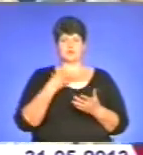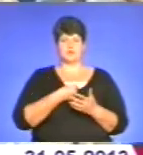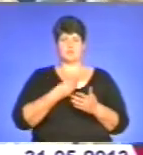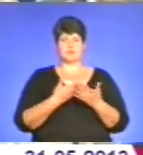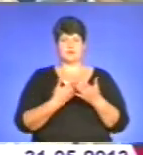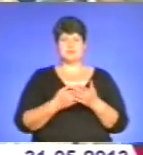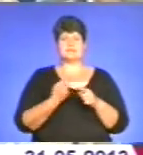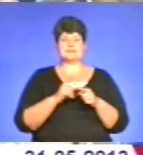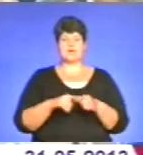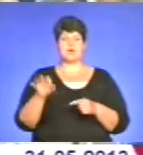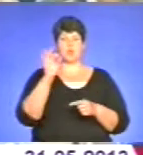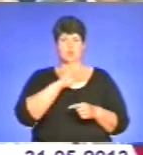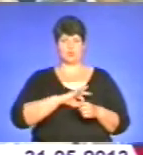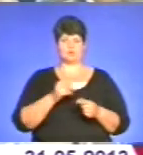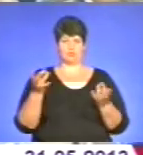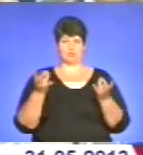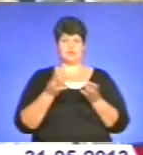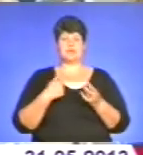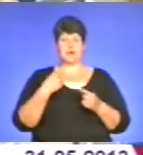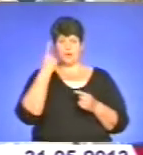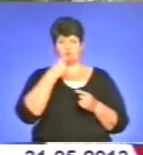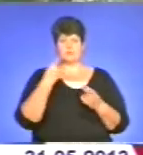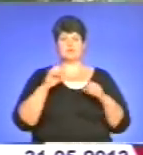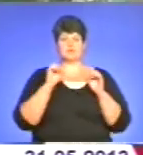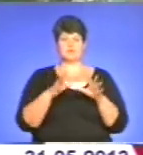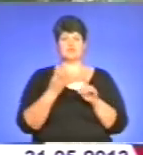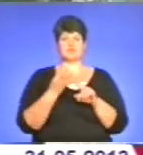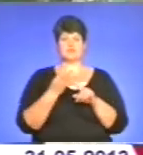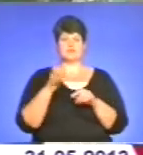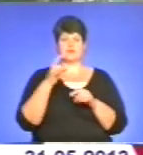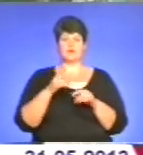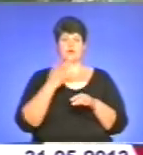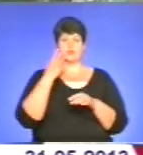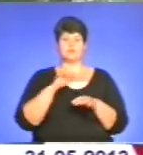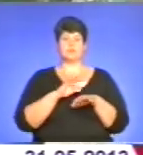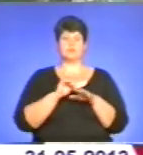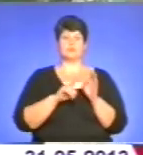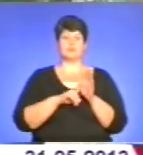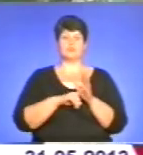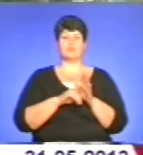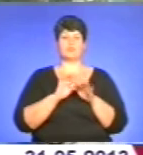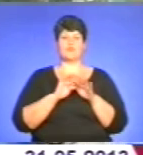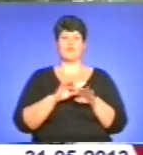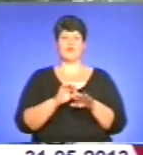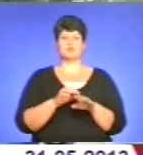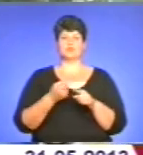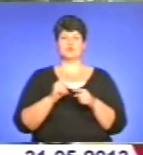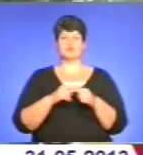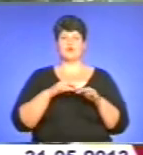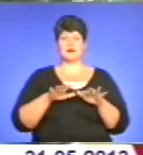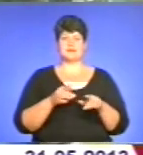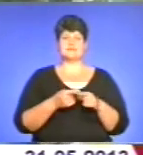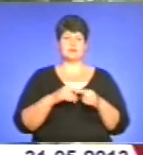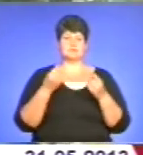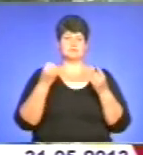процедура корисна і потрібна. Особисто я здаю кров вже в четверте. От відколи ми почали проводити цю акцію, я щорічно здаю тут кров. Процедура